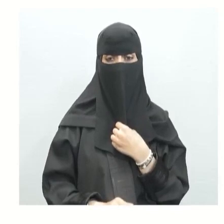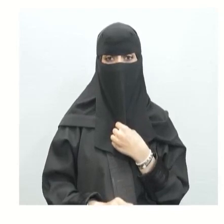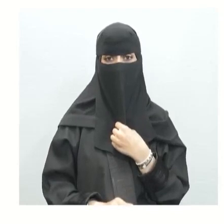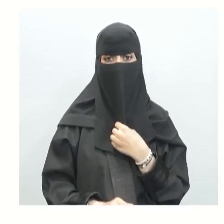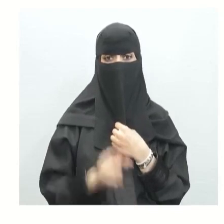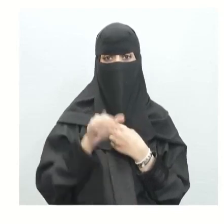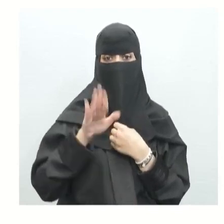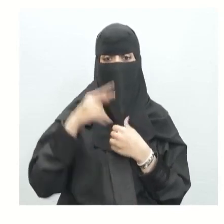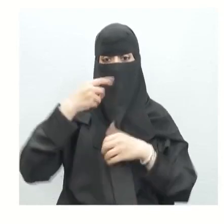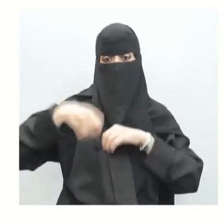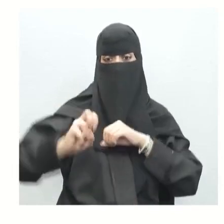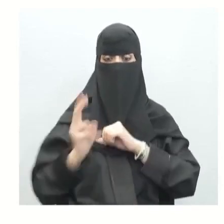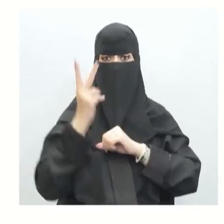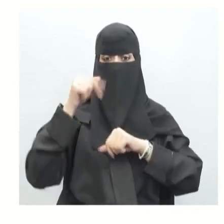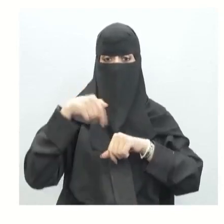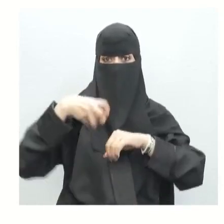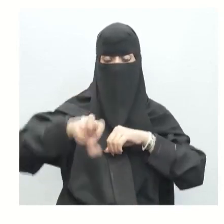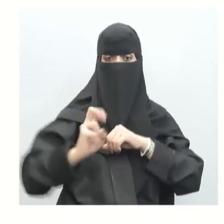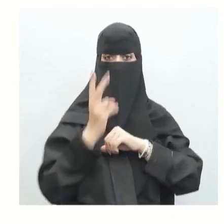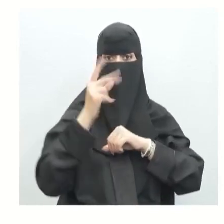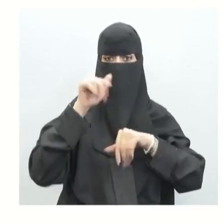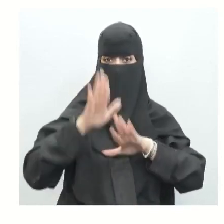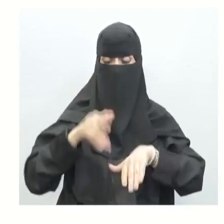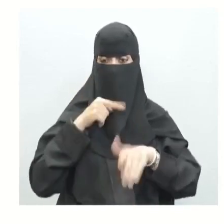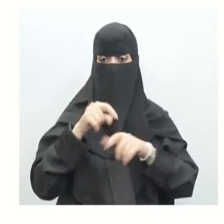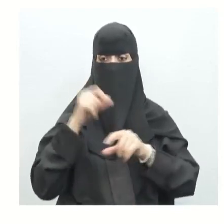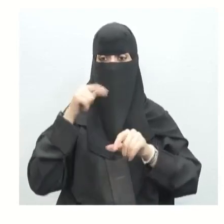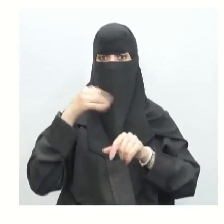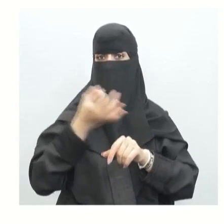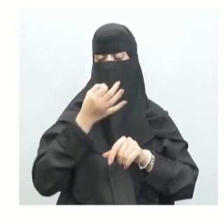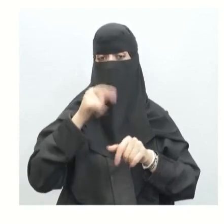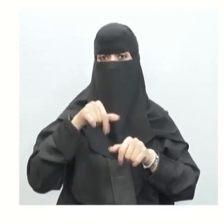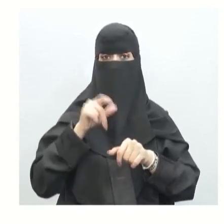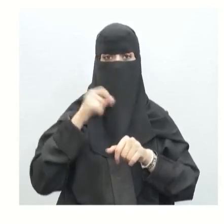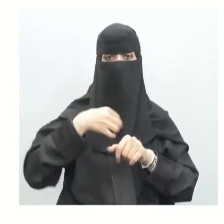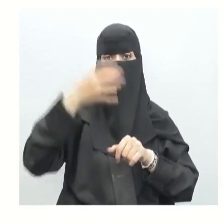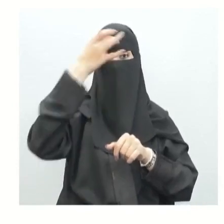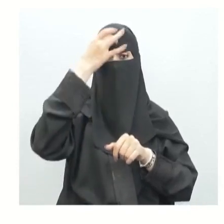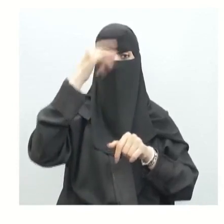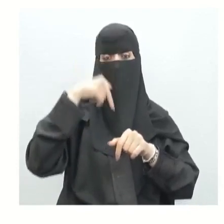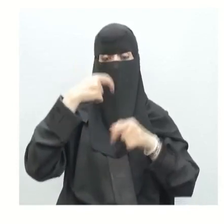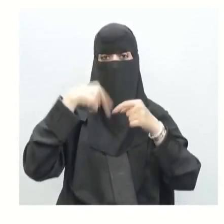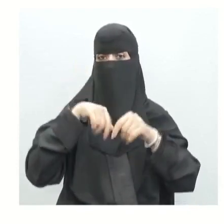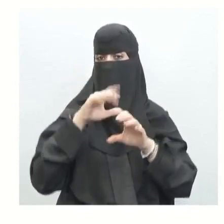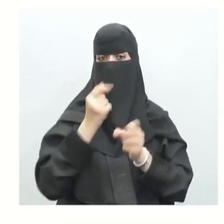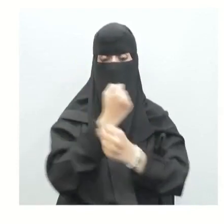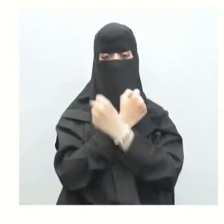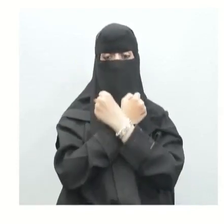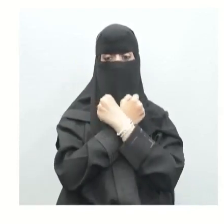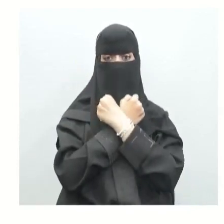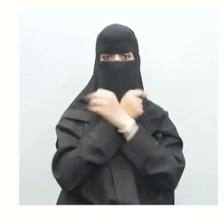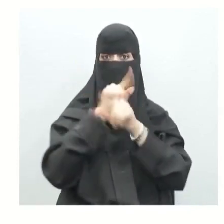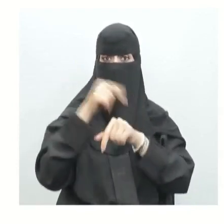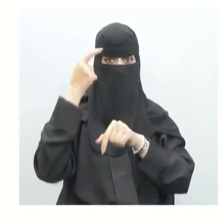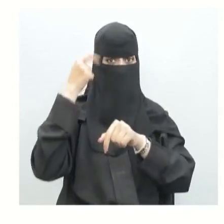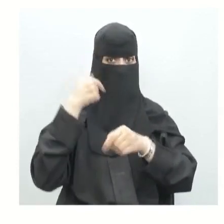في الجزء الثاني في القسم الثاني من درسنا اليوم سوف نتكلم عن أمراض الجهاز الهيكلي تعرفنا